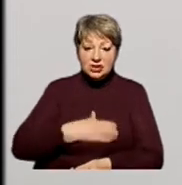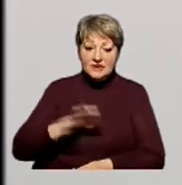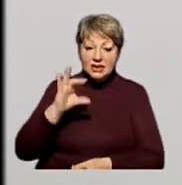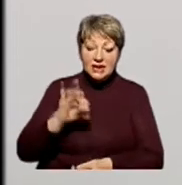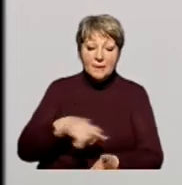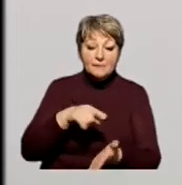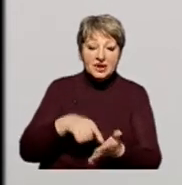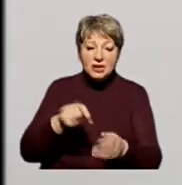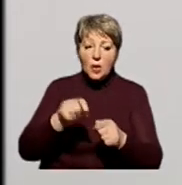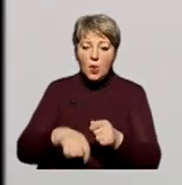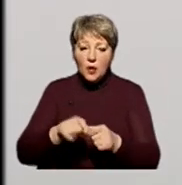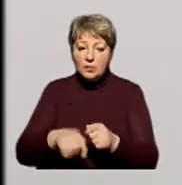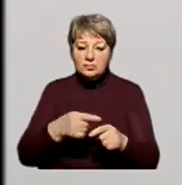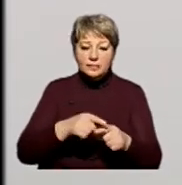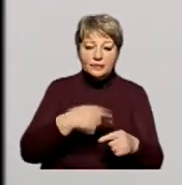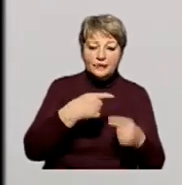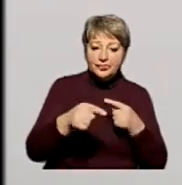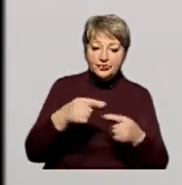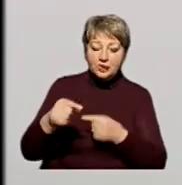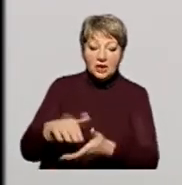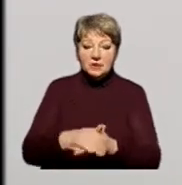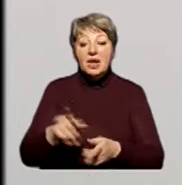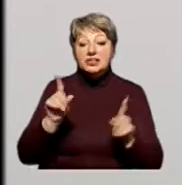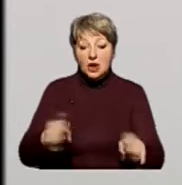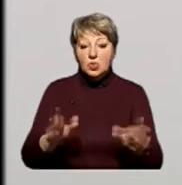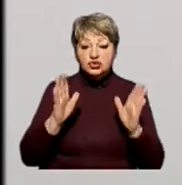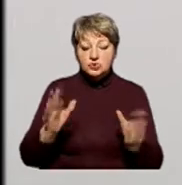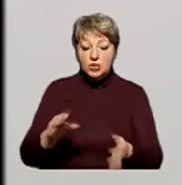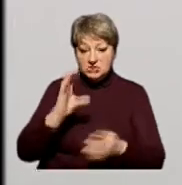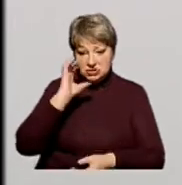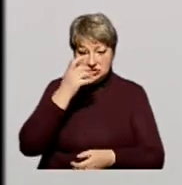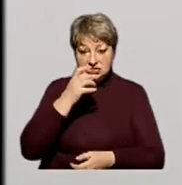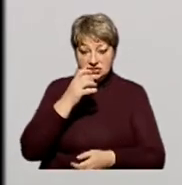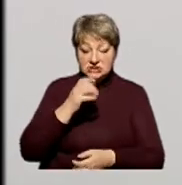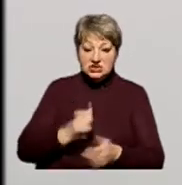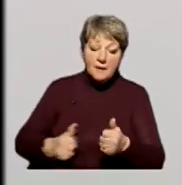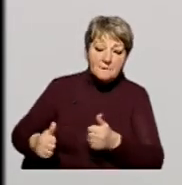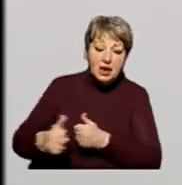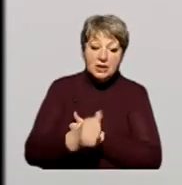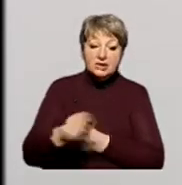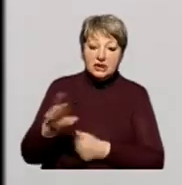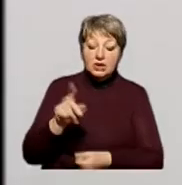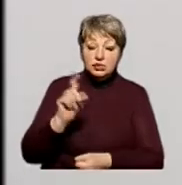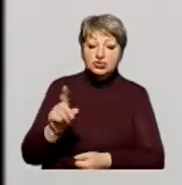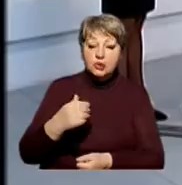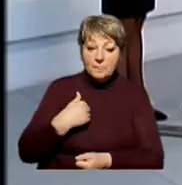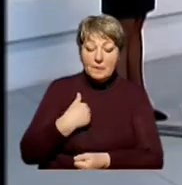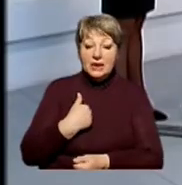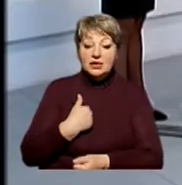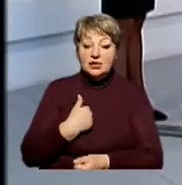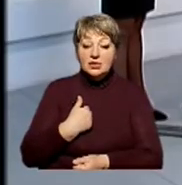тотальний контроль і моніторинг сторони суспільства також буде суттєвим кроком вперед для того, щоб ми, знову таки,